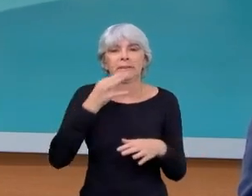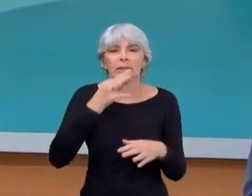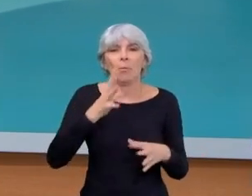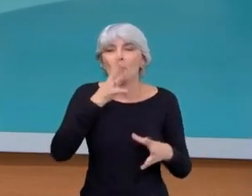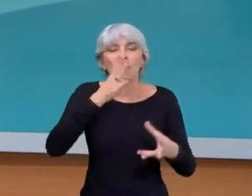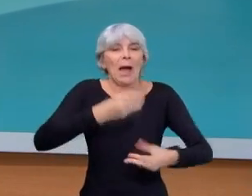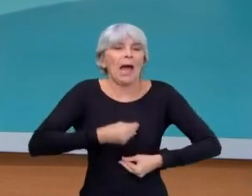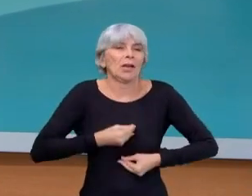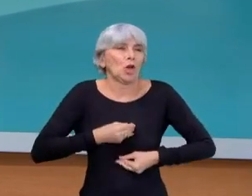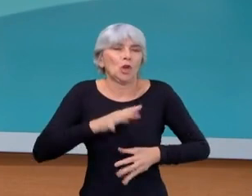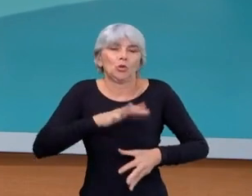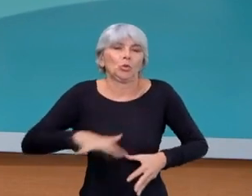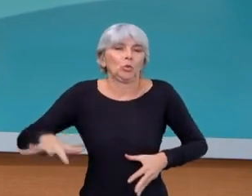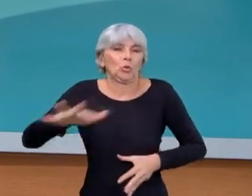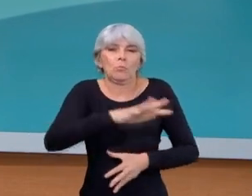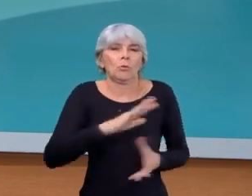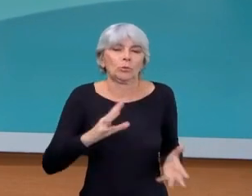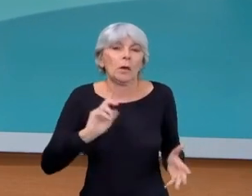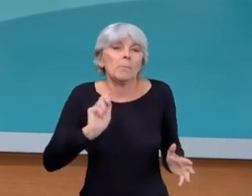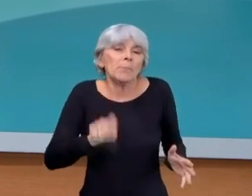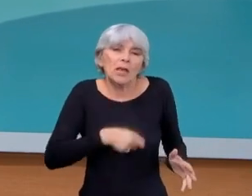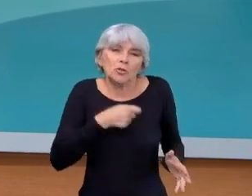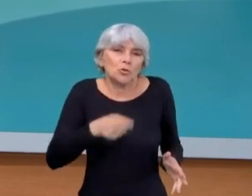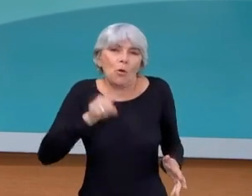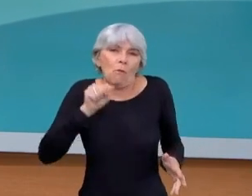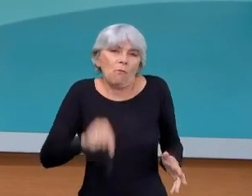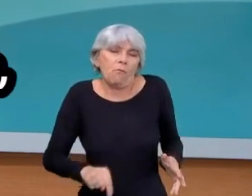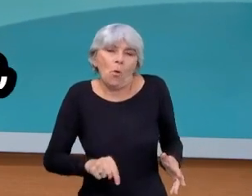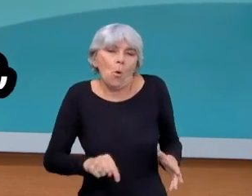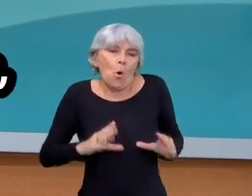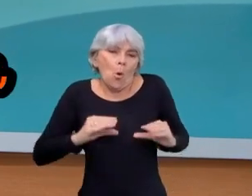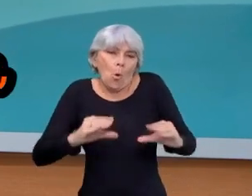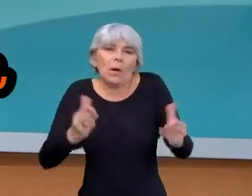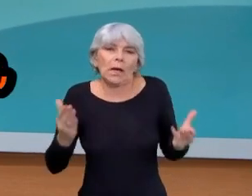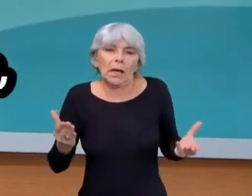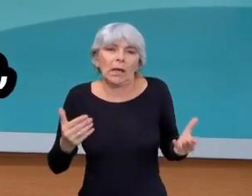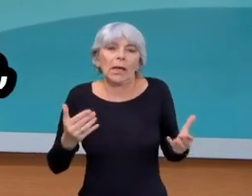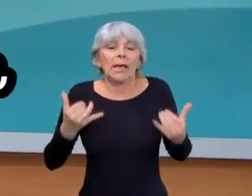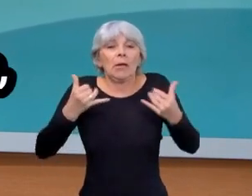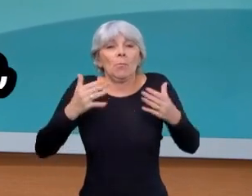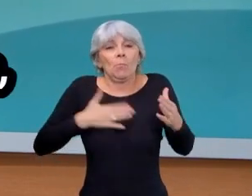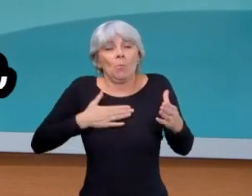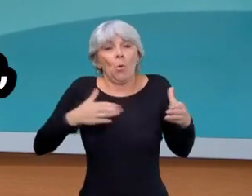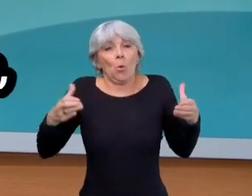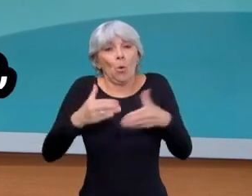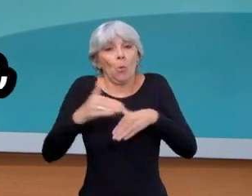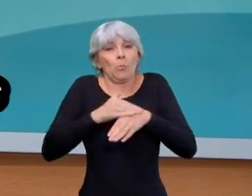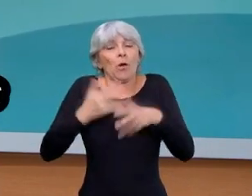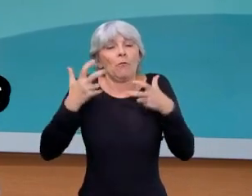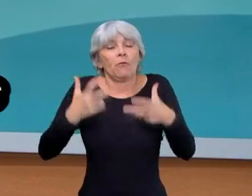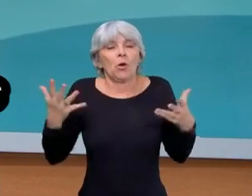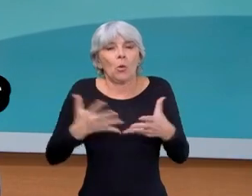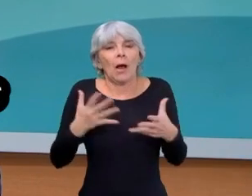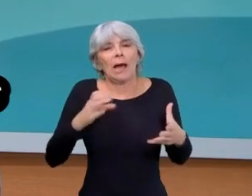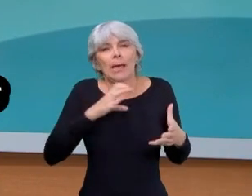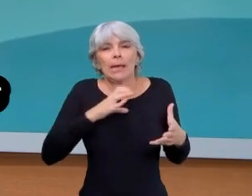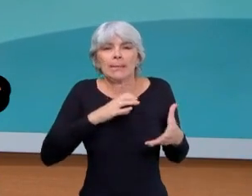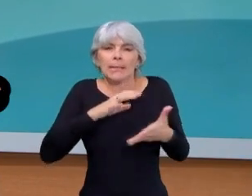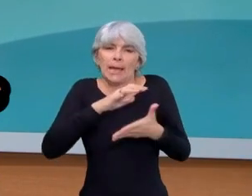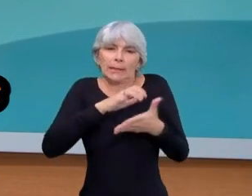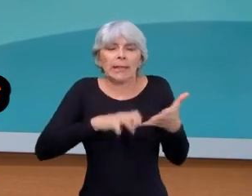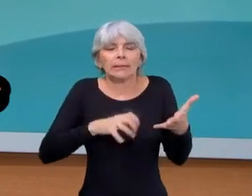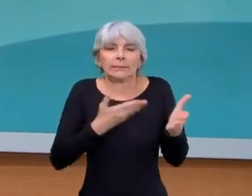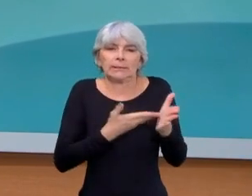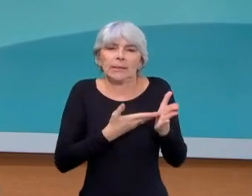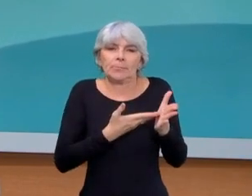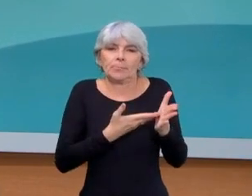accueillir tout le monde. Ce n pas vrai. Donc, il un moment, effectivement, il faut qu soit réaliste et pragmatique. Nous, ce qu veut au Modem, c'est qu'on puisse écarter le plus possible ce texte à la